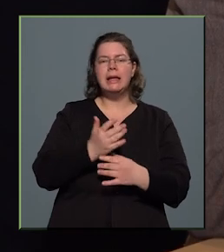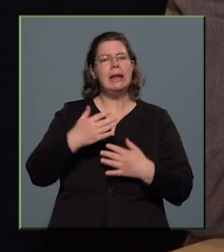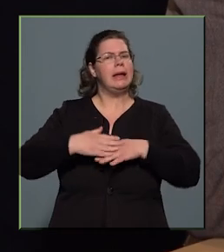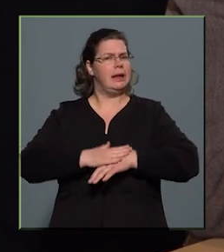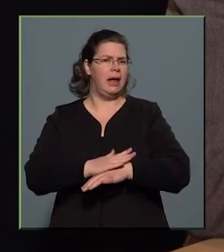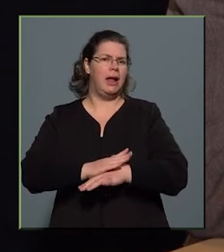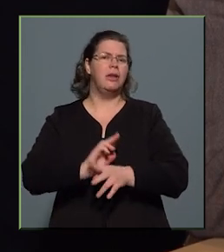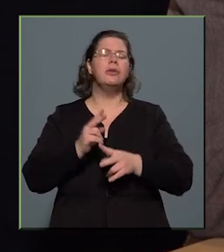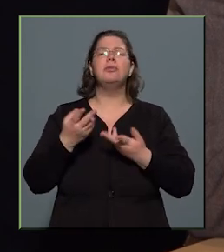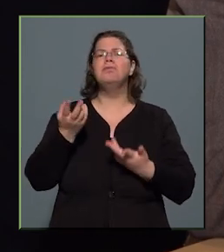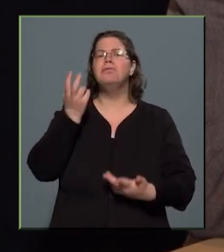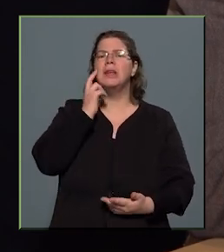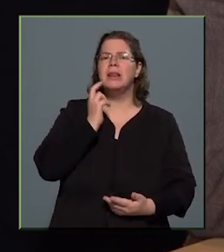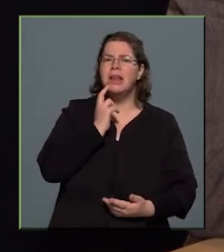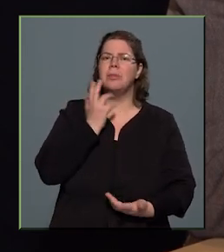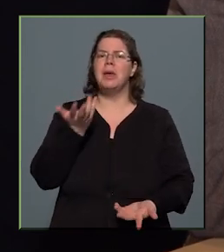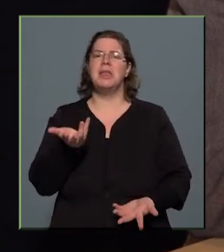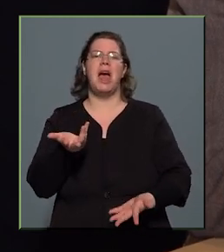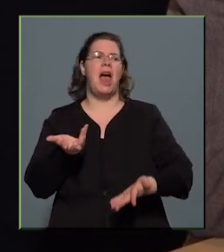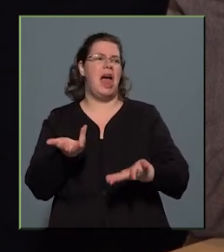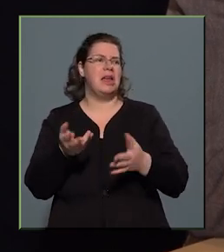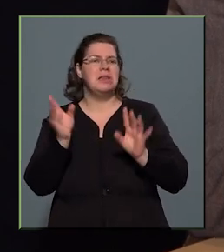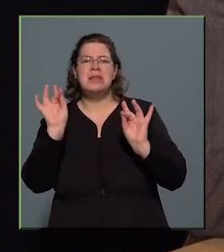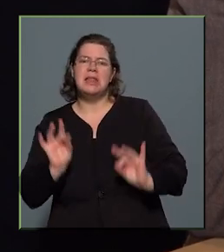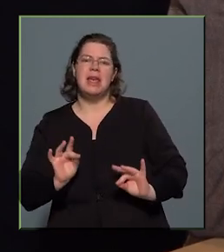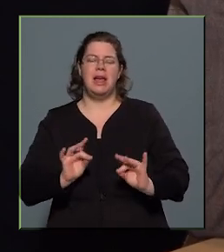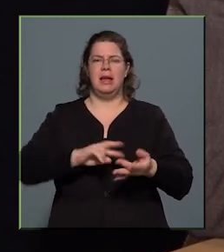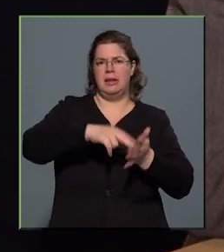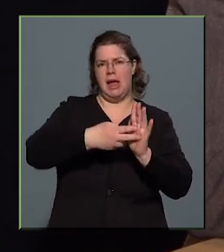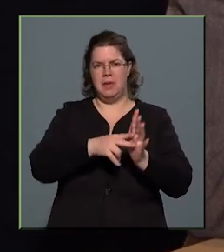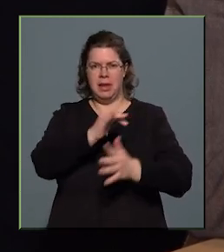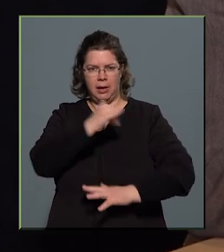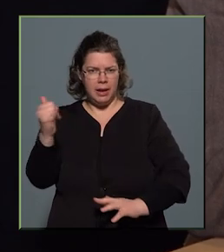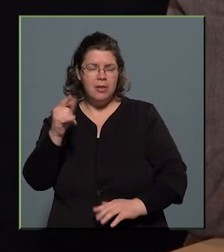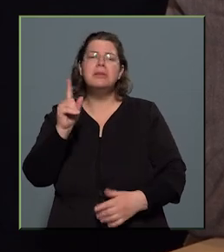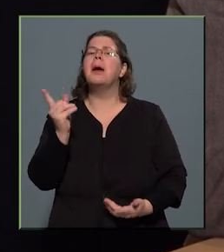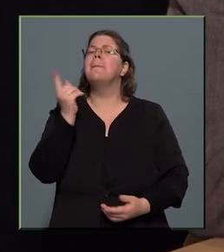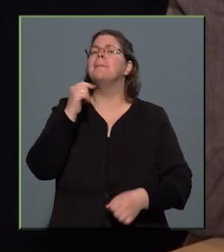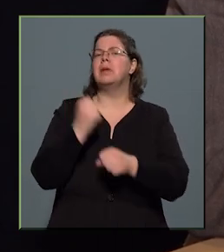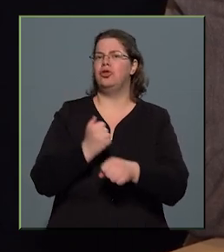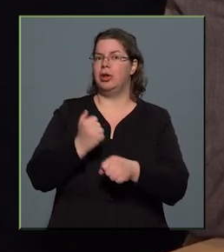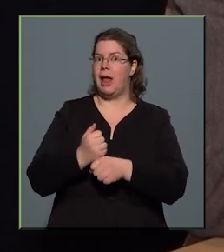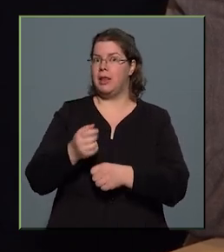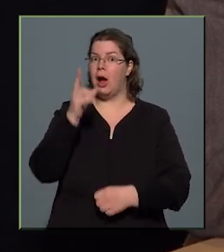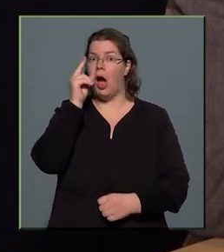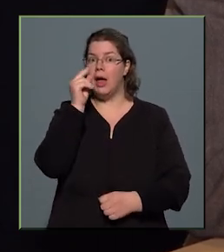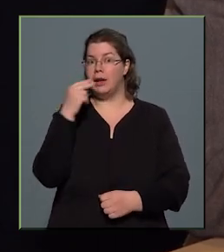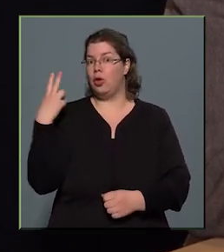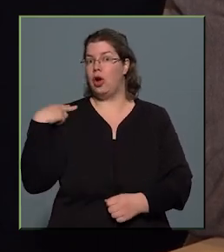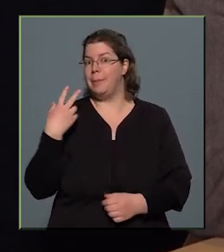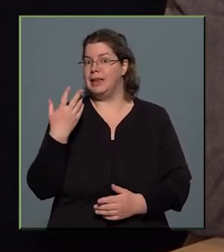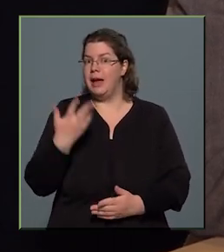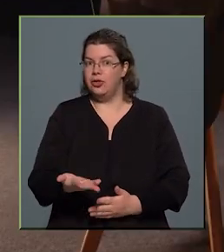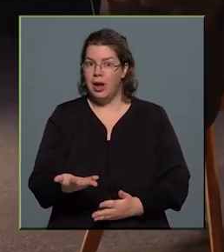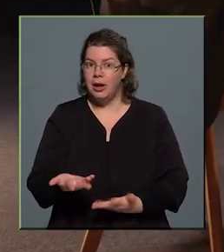intézmények, cégek megtervezik az esztendőt, de hajön mit csinálnak a rendőrkapitányságon,